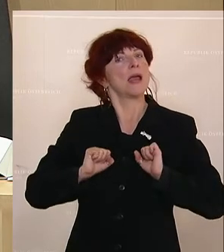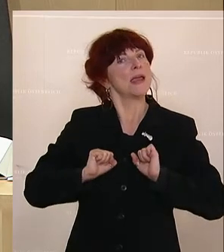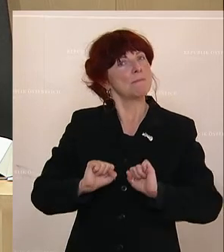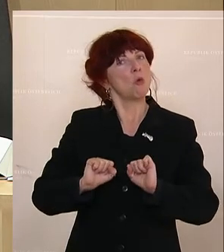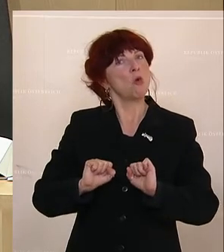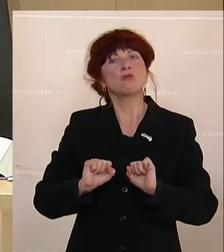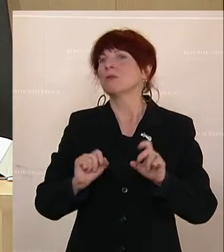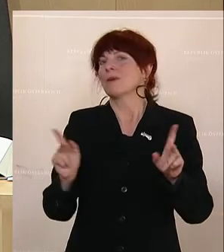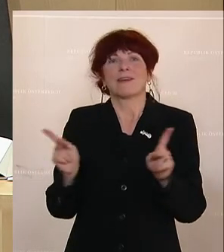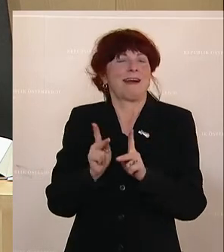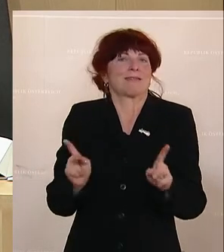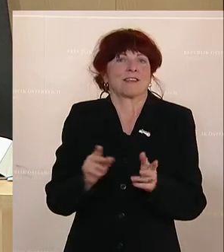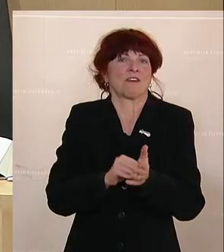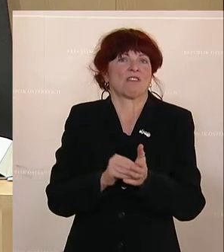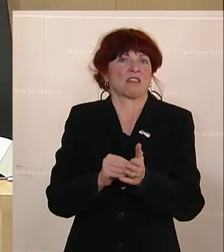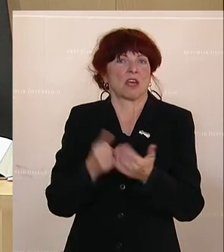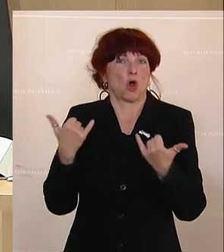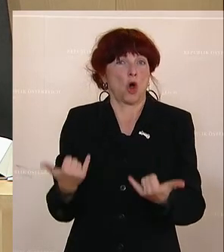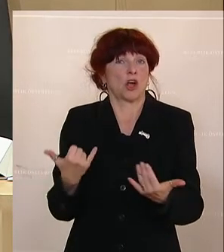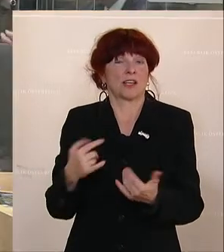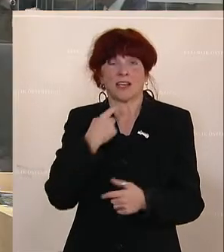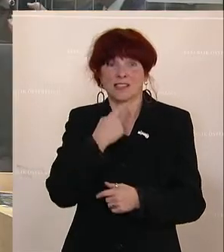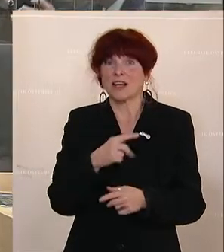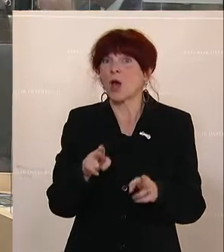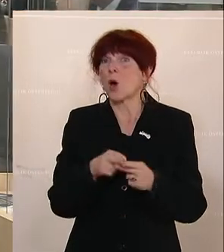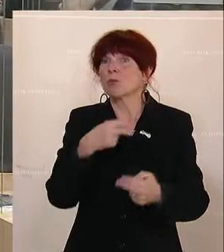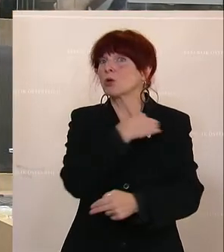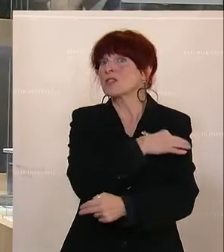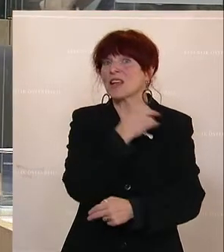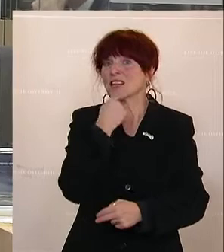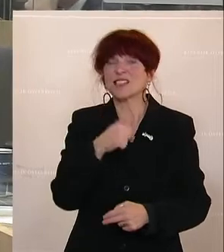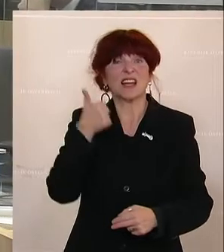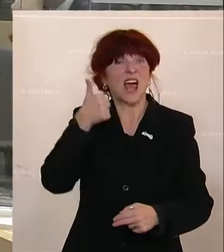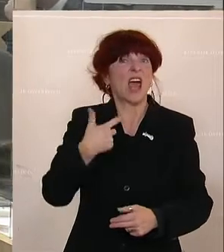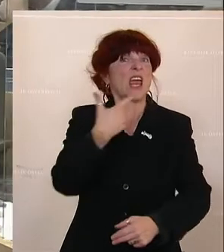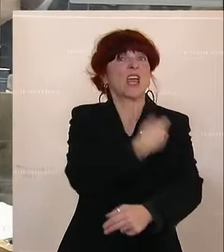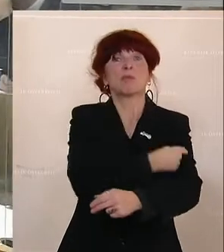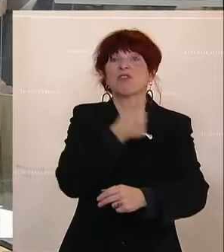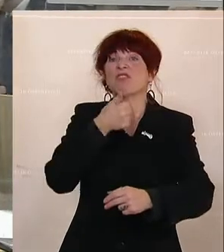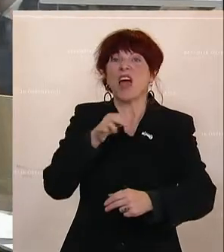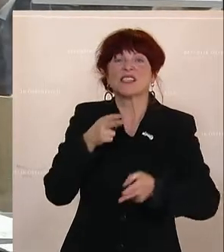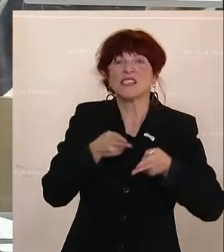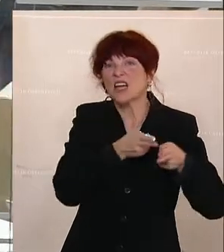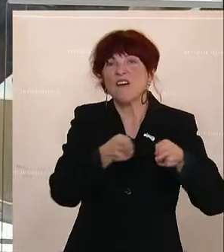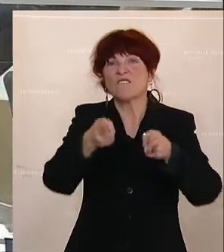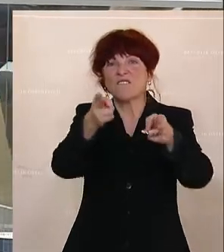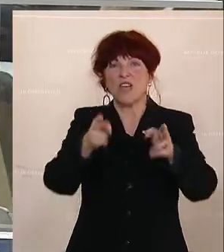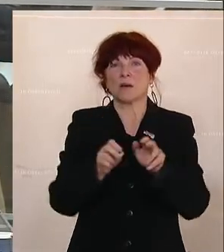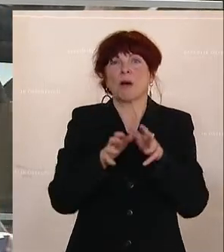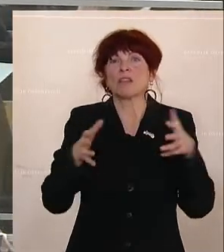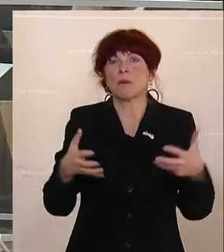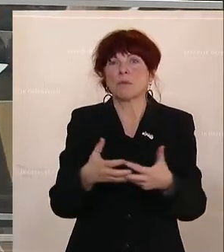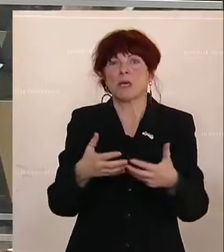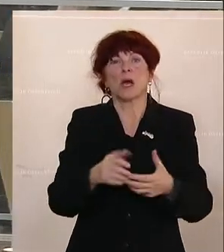gesprochen haben. Der Bundeskanzler auch. Das Impfen ist der einzige Ausweg aus der Pandemie. Es ist solidarisch. Man muss es zum